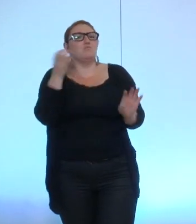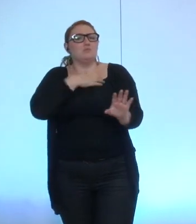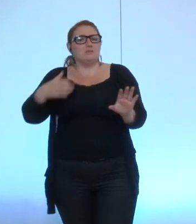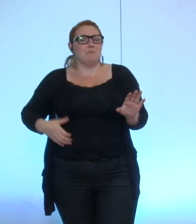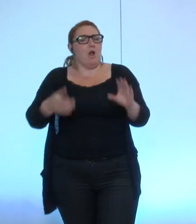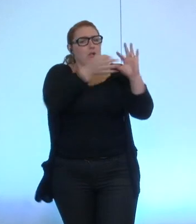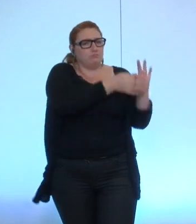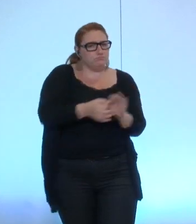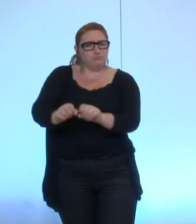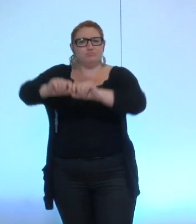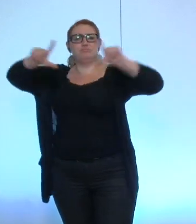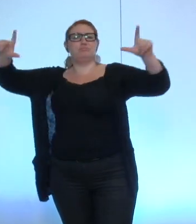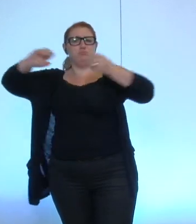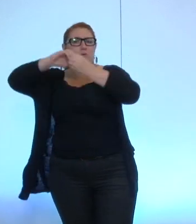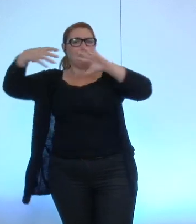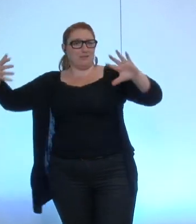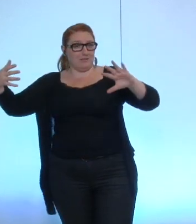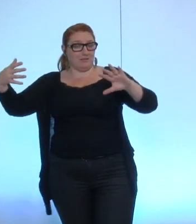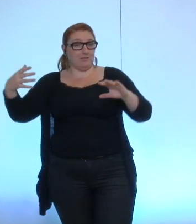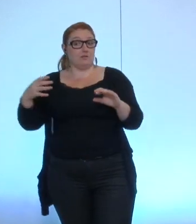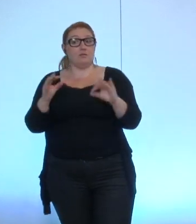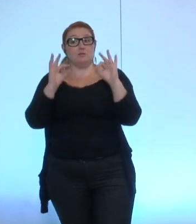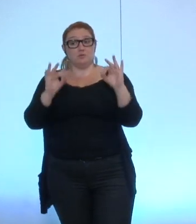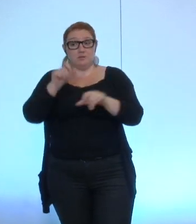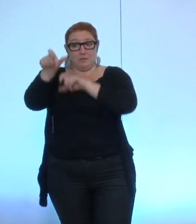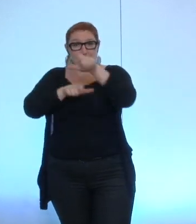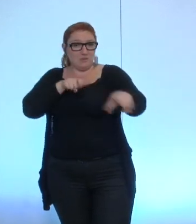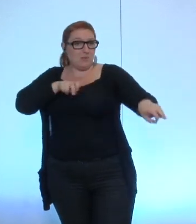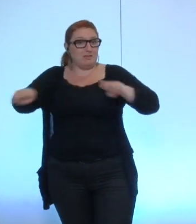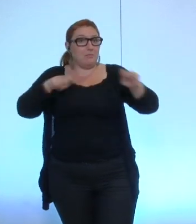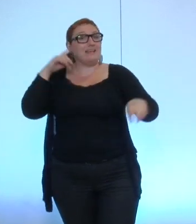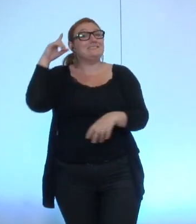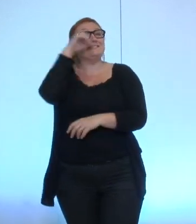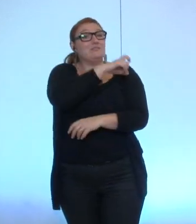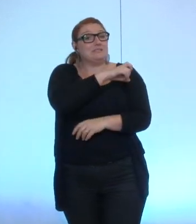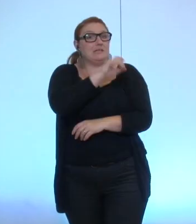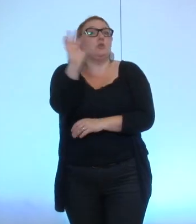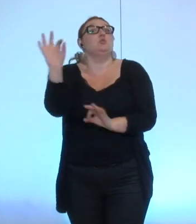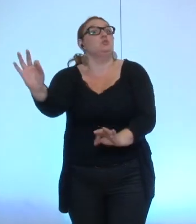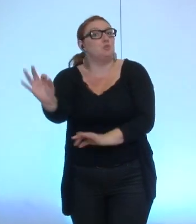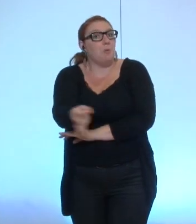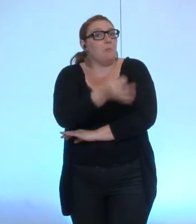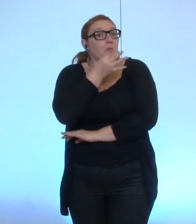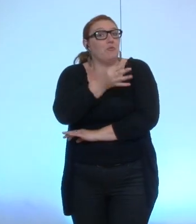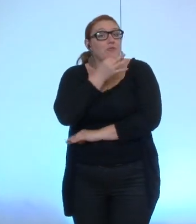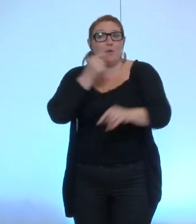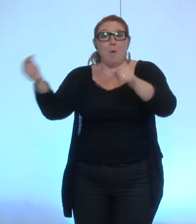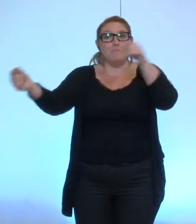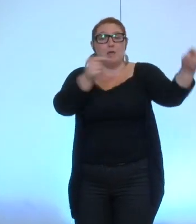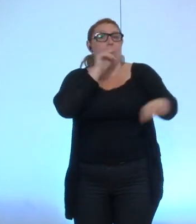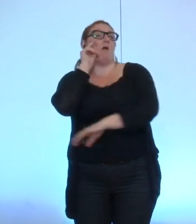que cette retransmission permet aussi aux personnes qui ont des difficultés à se déplacer de suivre nos débats